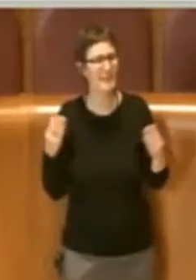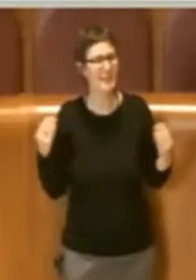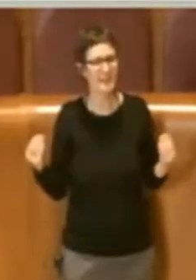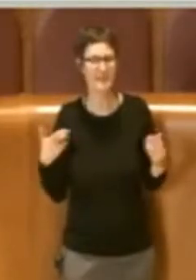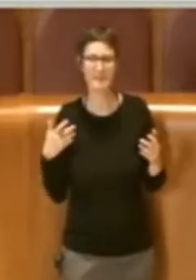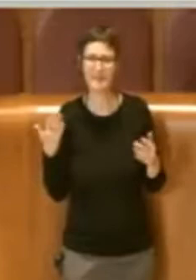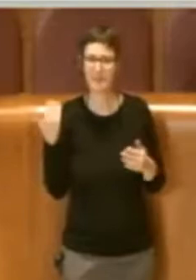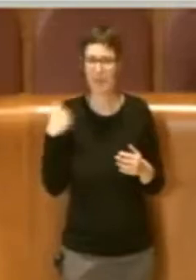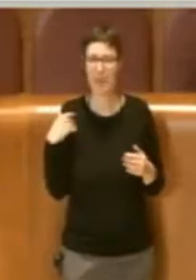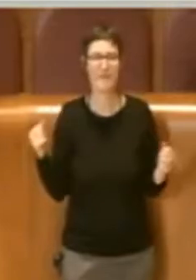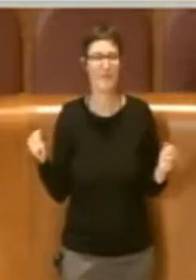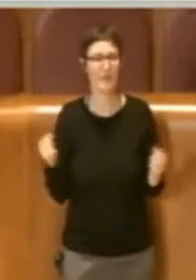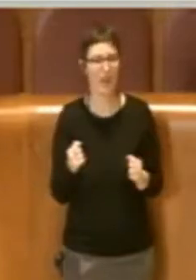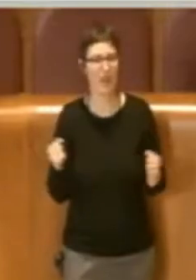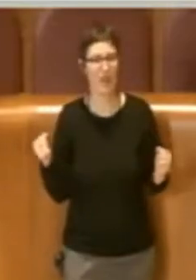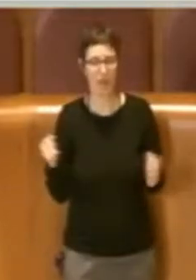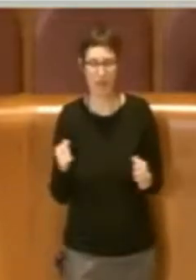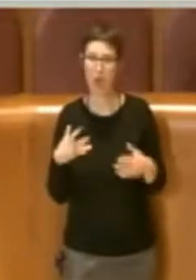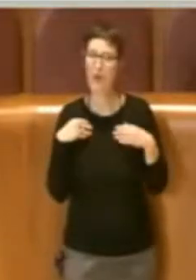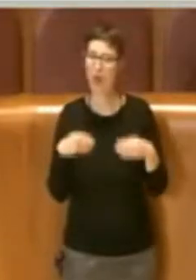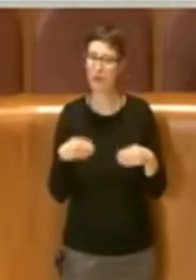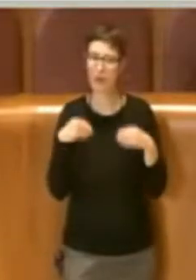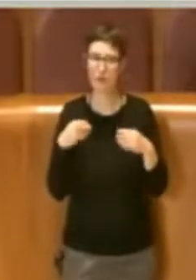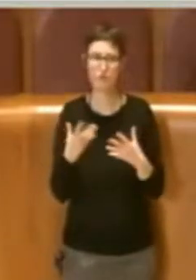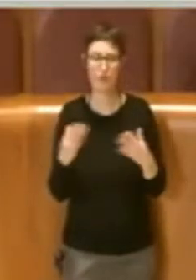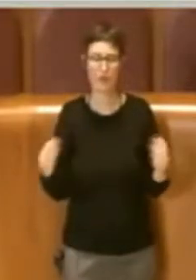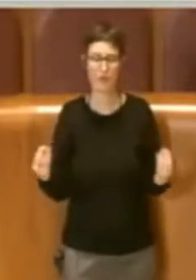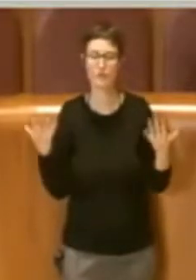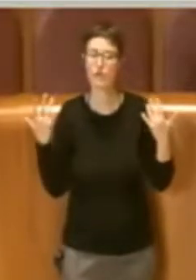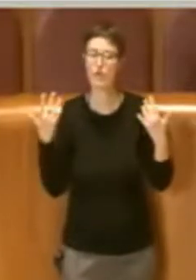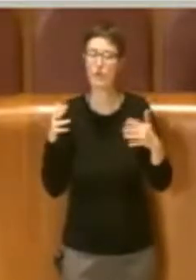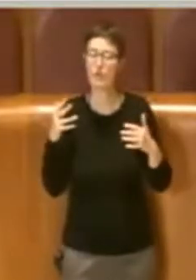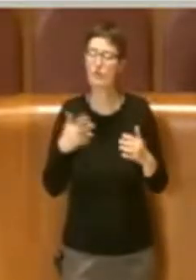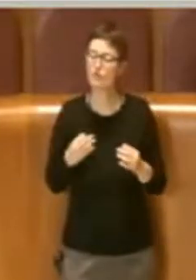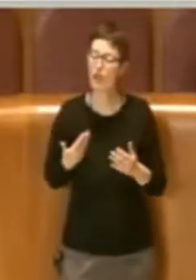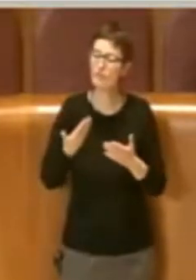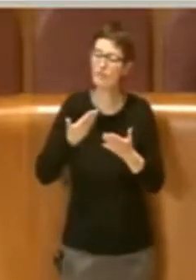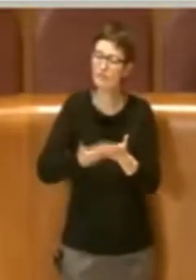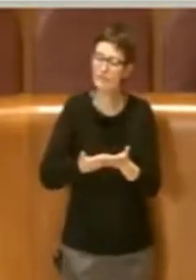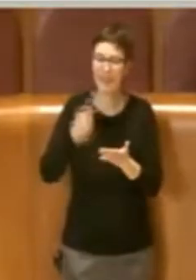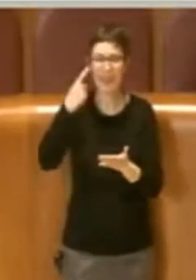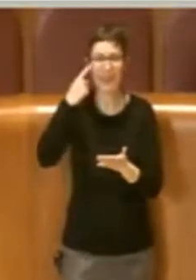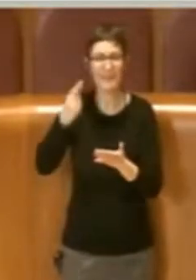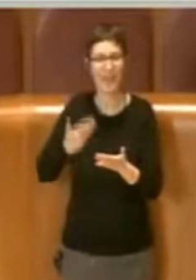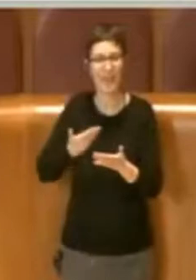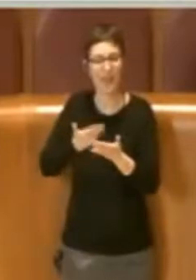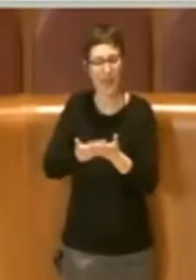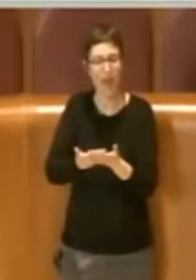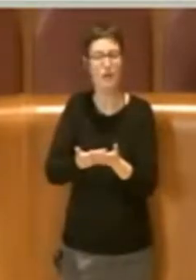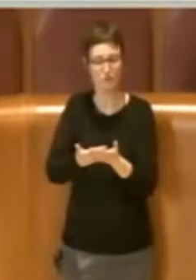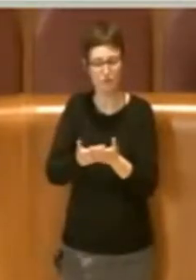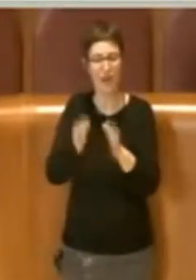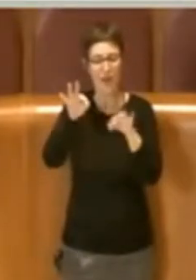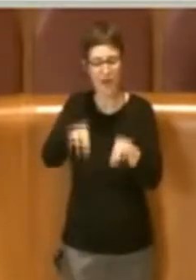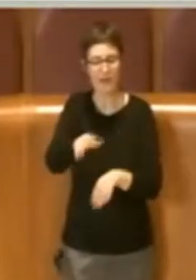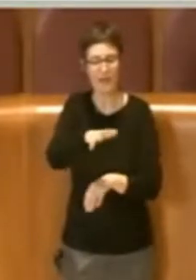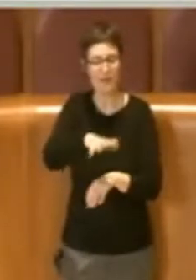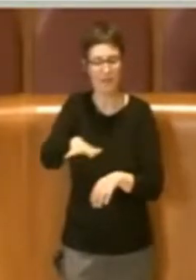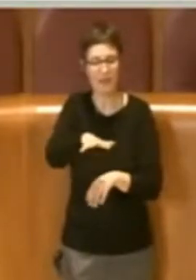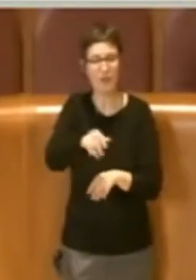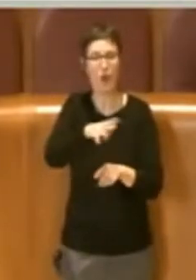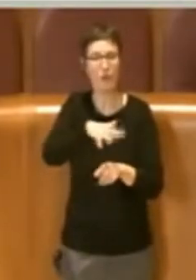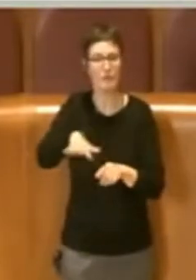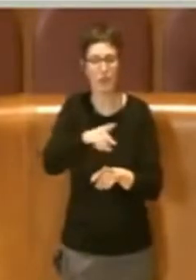partecipazione, ma noi abbiamo già portato questa nostra idea sul territorio e il territorio si è